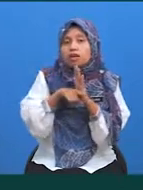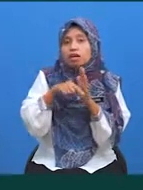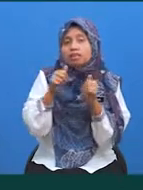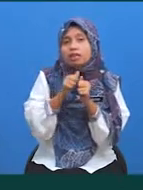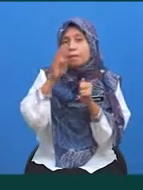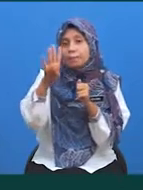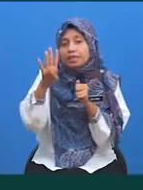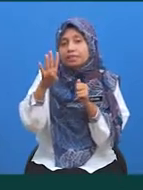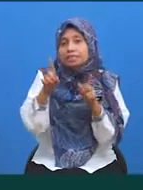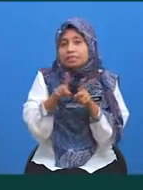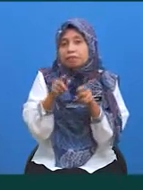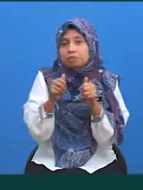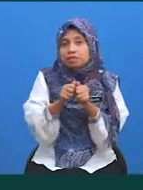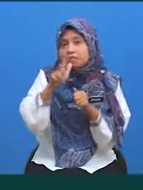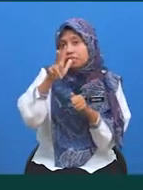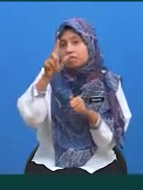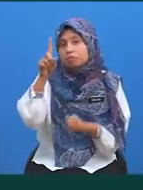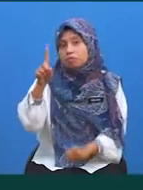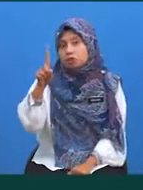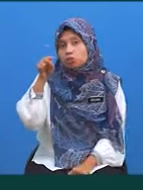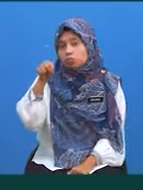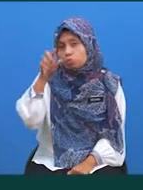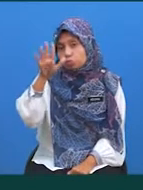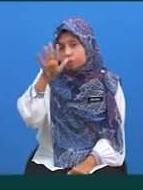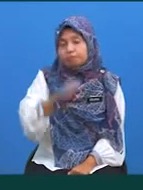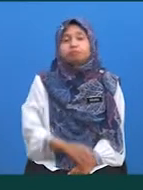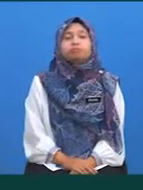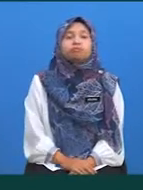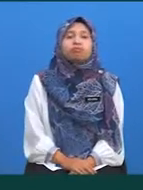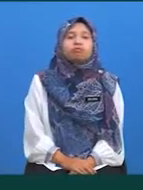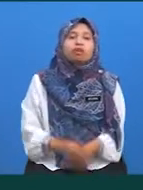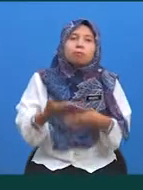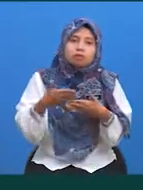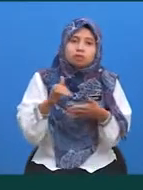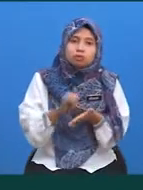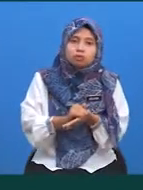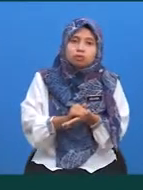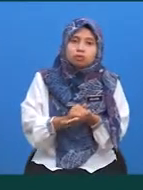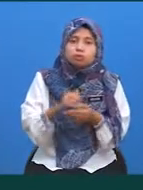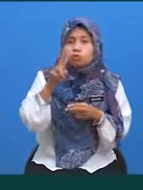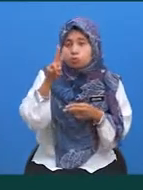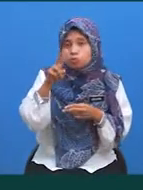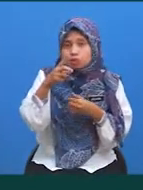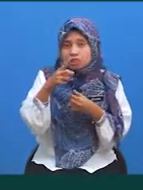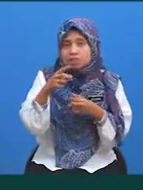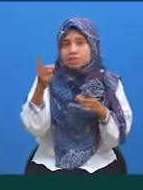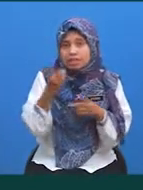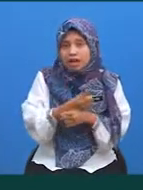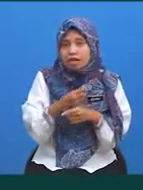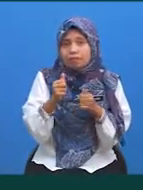Sama dengan 31 per puluhan 5 Kemudian, 2 darab dengan